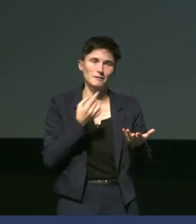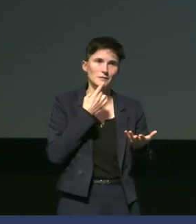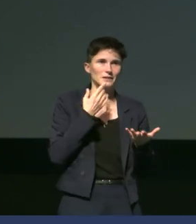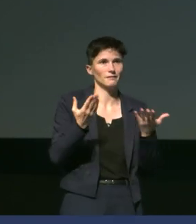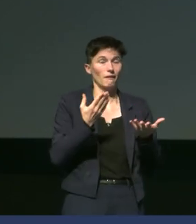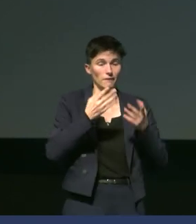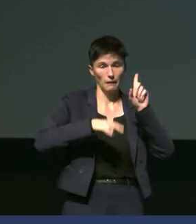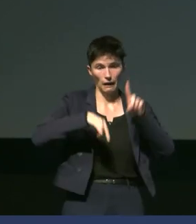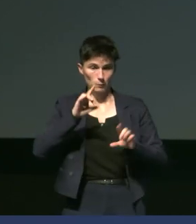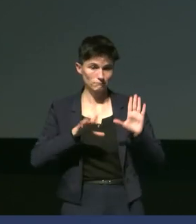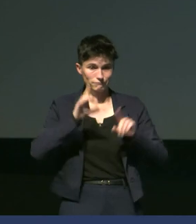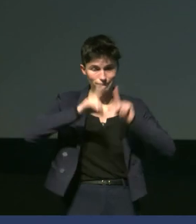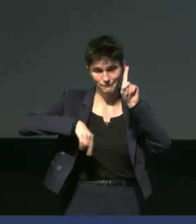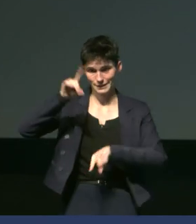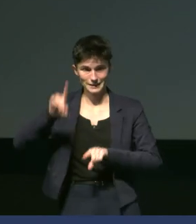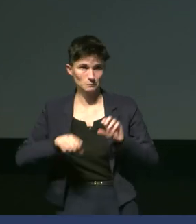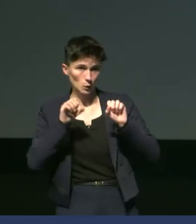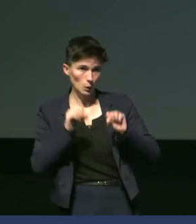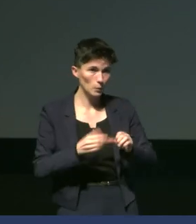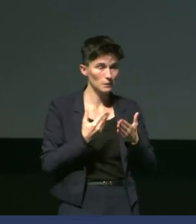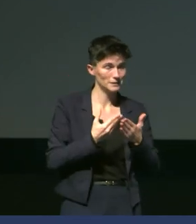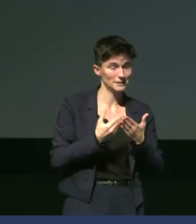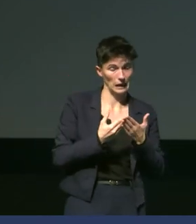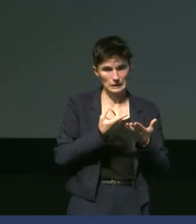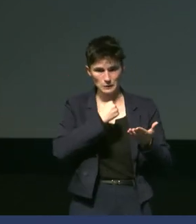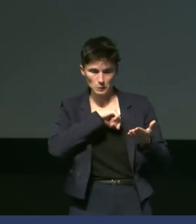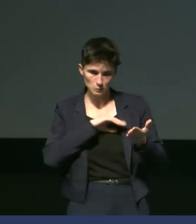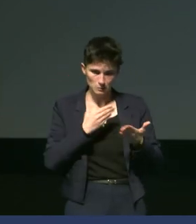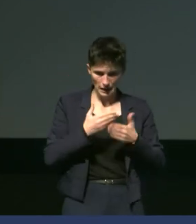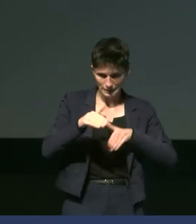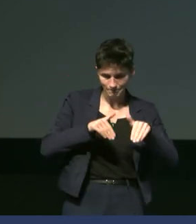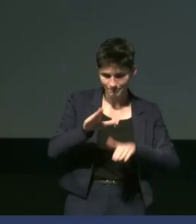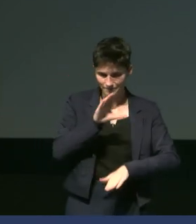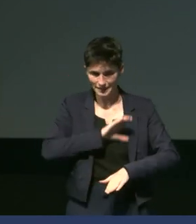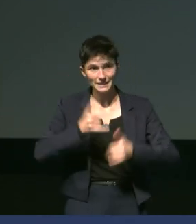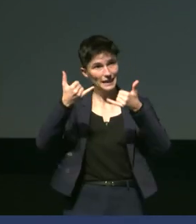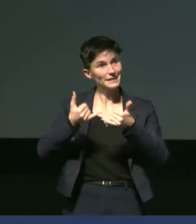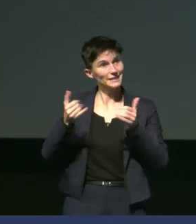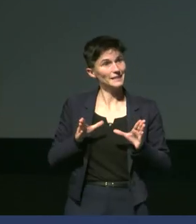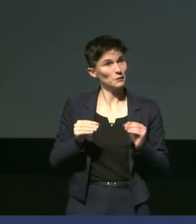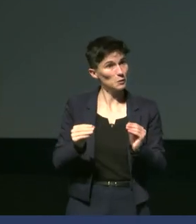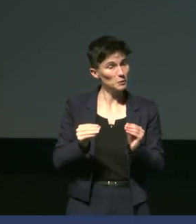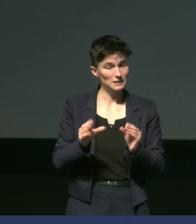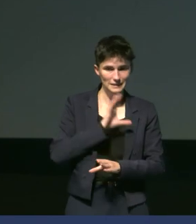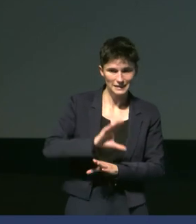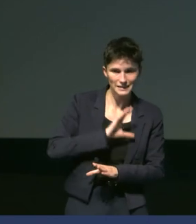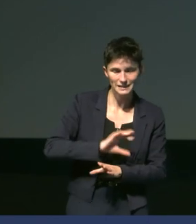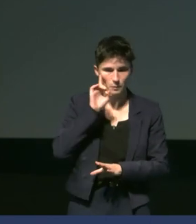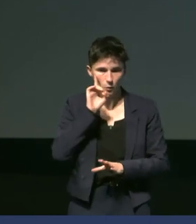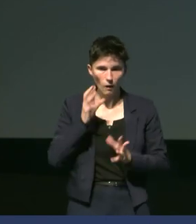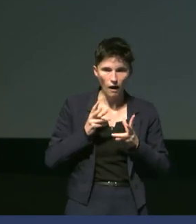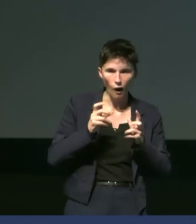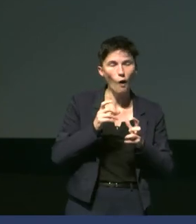côté aléatoire. Et d'ailleurs, c'est un dispositif qu'on a pu tester ici à Océanopolis. On voulait être sûr que la gélule